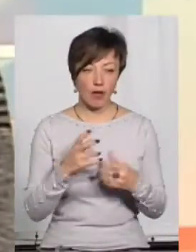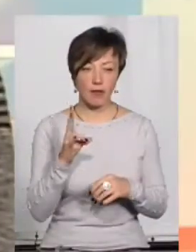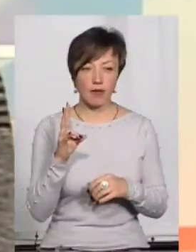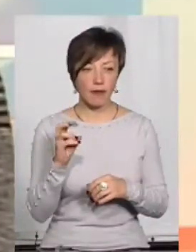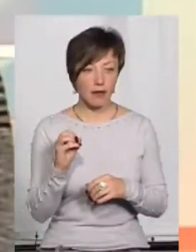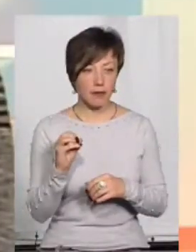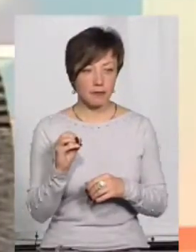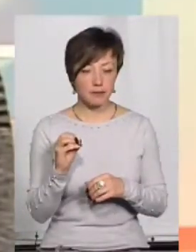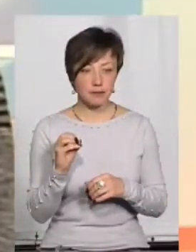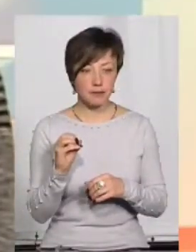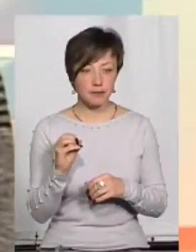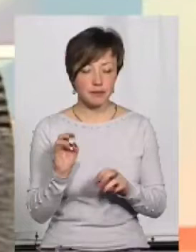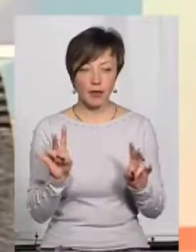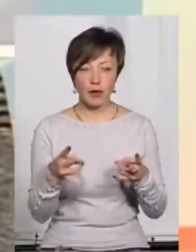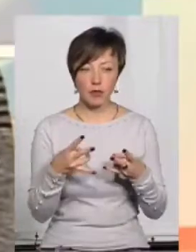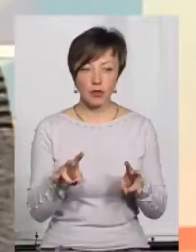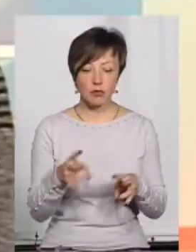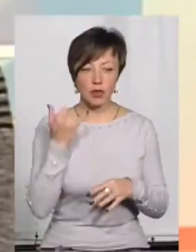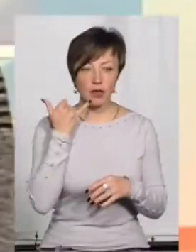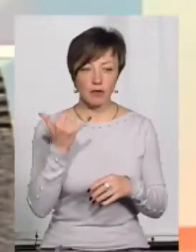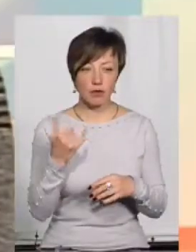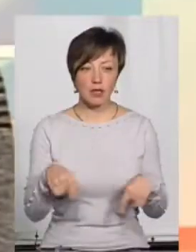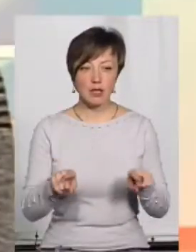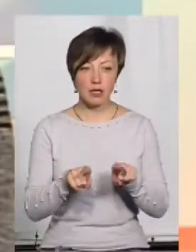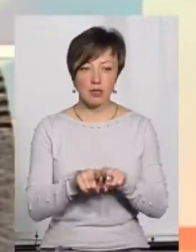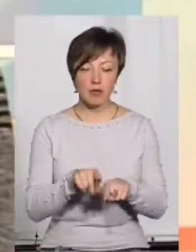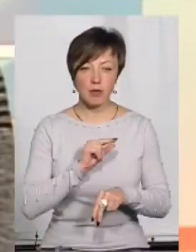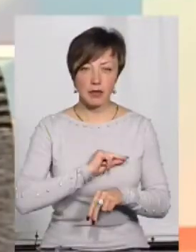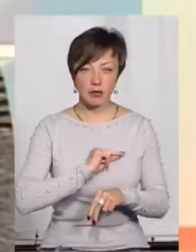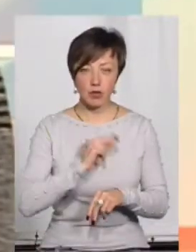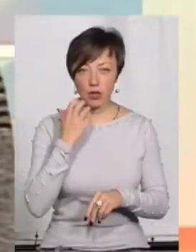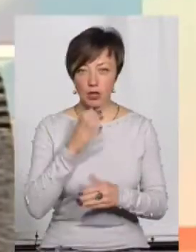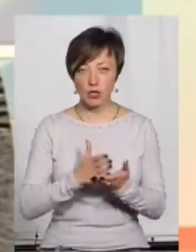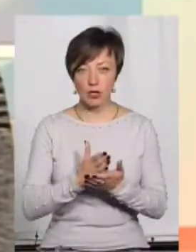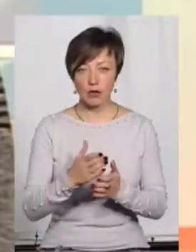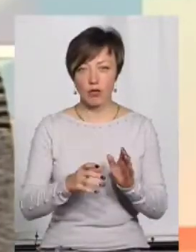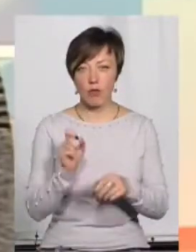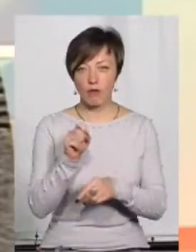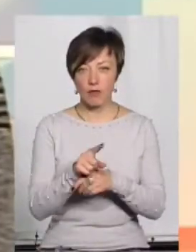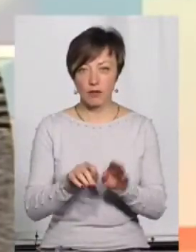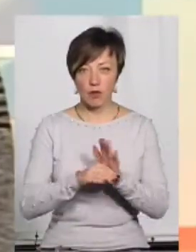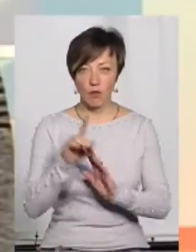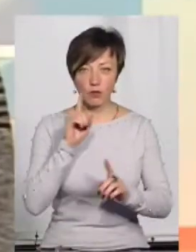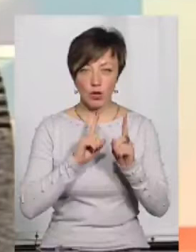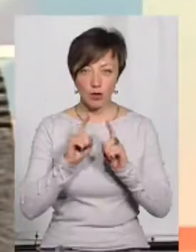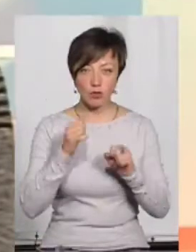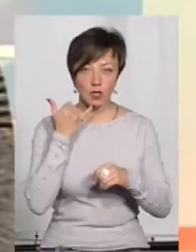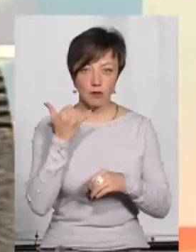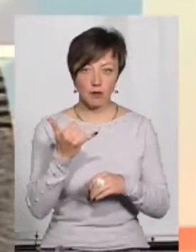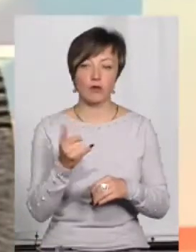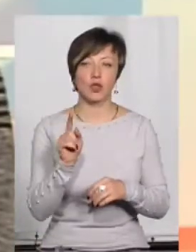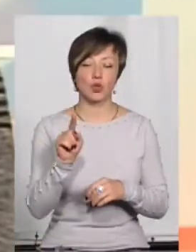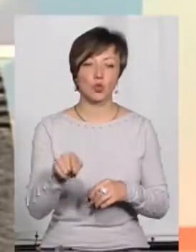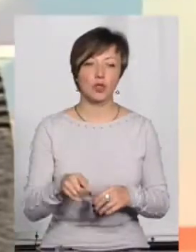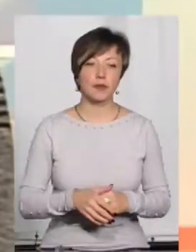потрібно телефонувати. Так само працює гаряча лінія Уповноважена Верховна Рада з прав людини, можна телефонувати